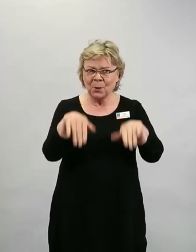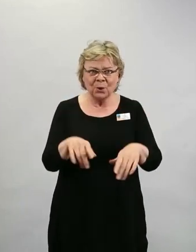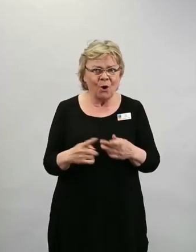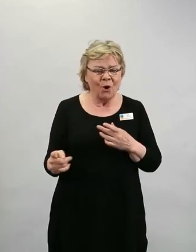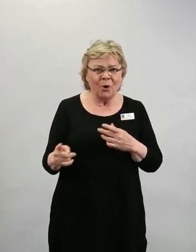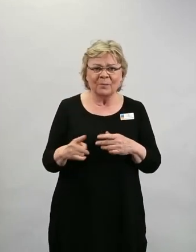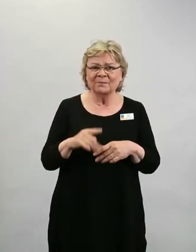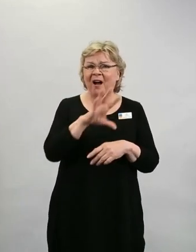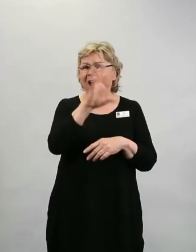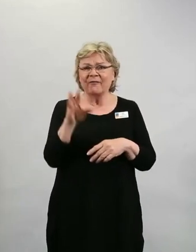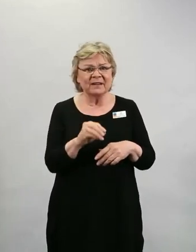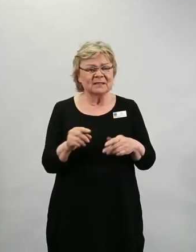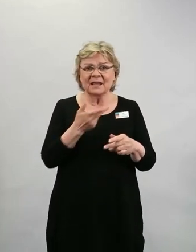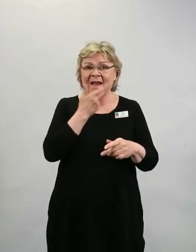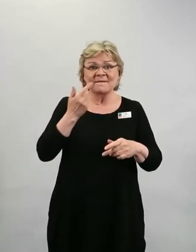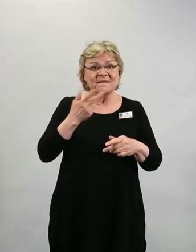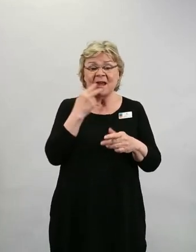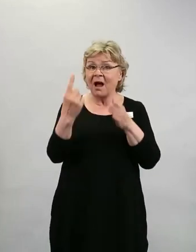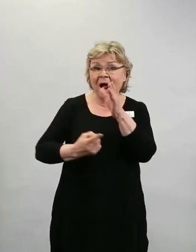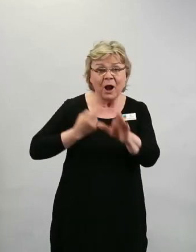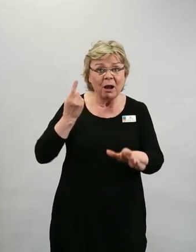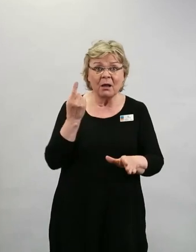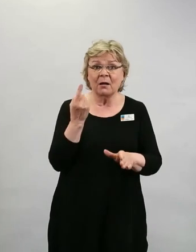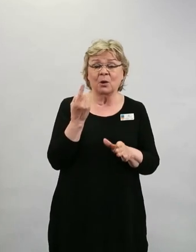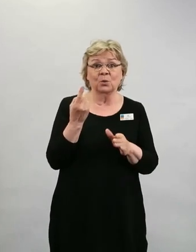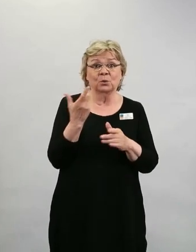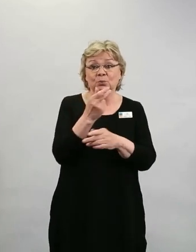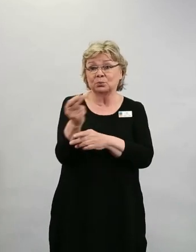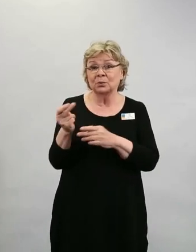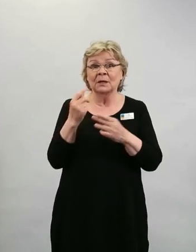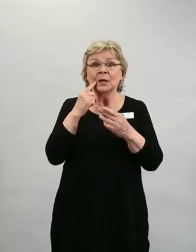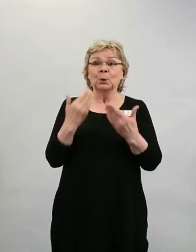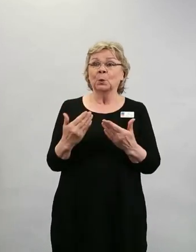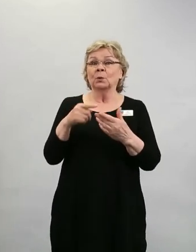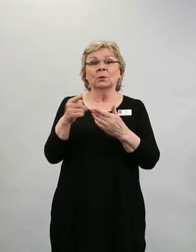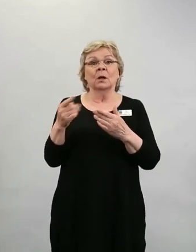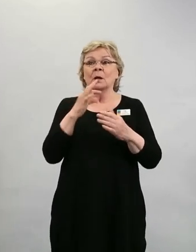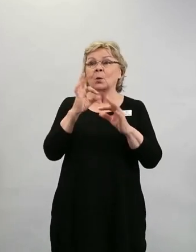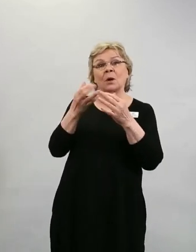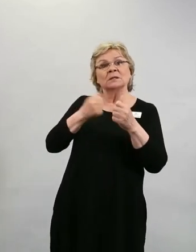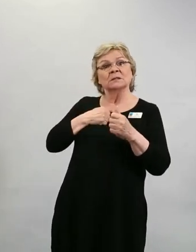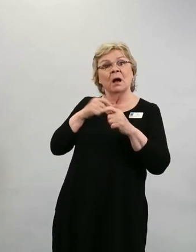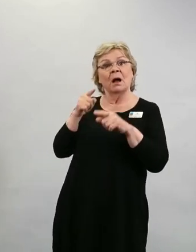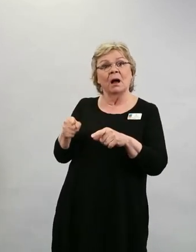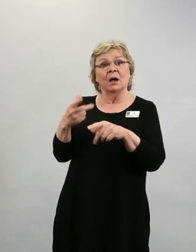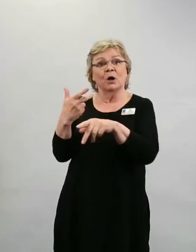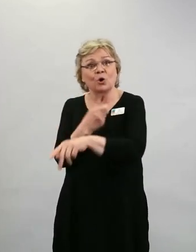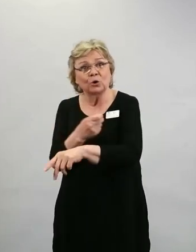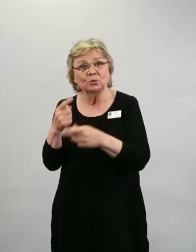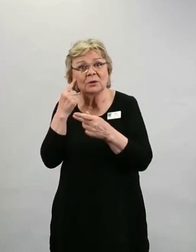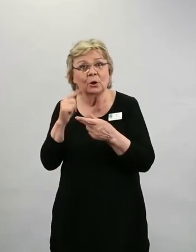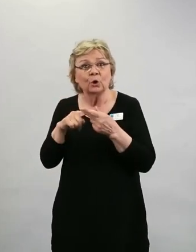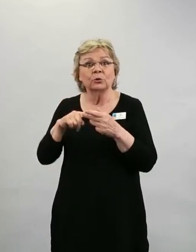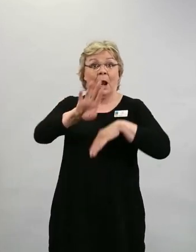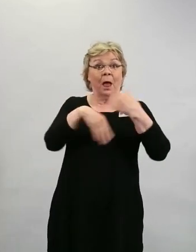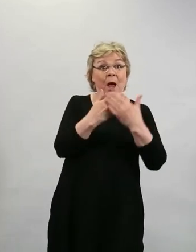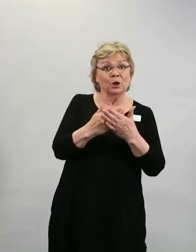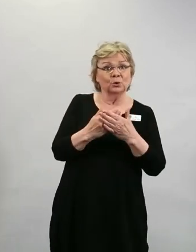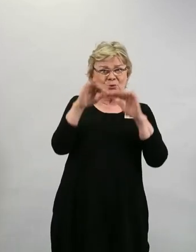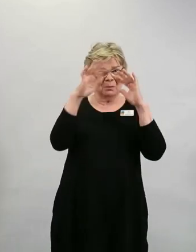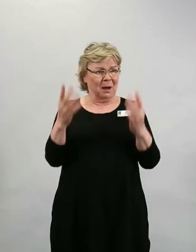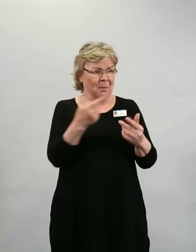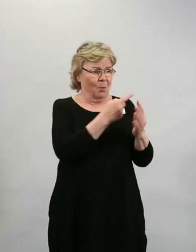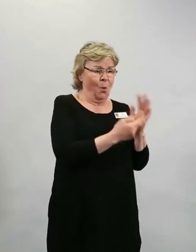koronarokottaminen ole edes alkanutkaan, ja he ovat lahjoitusten varassa. Monessa maassa, 43 maassa, on vain yksi